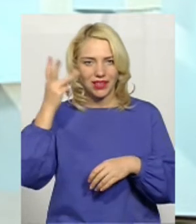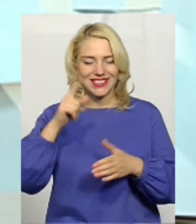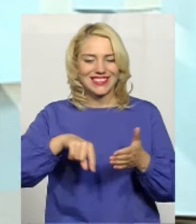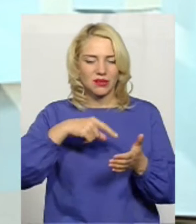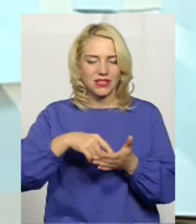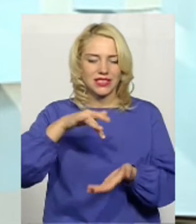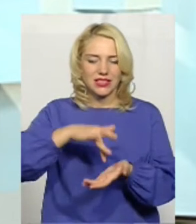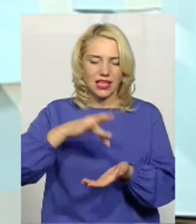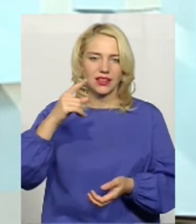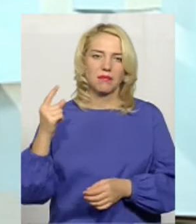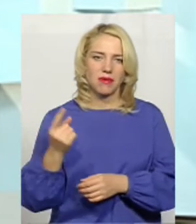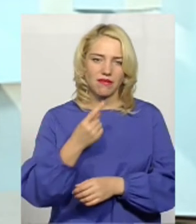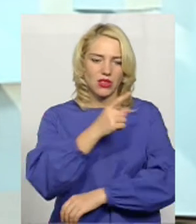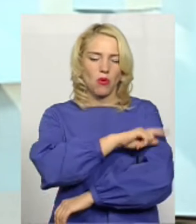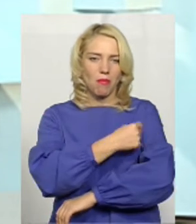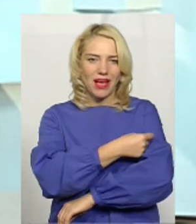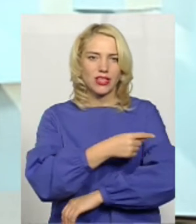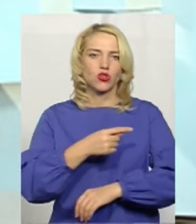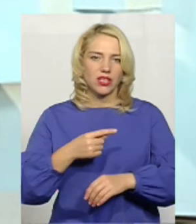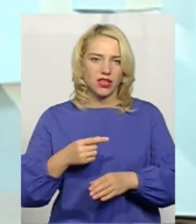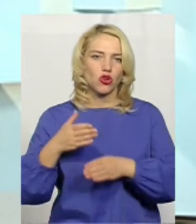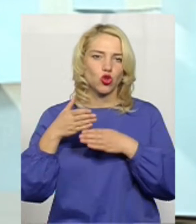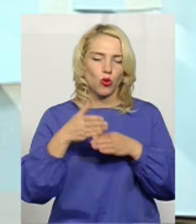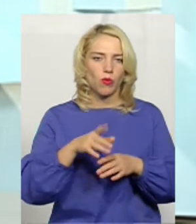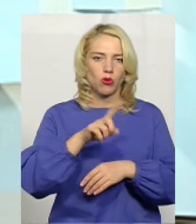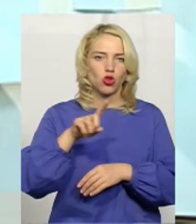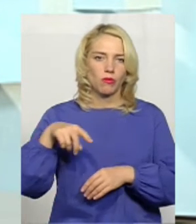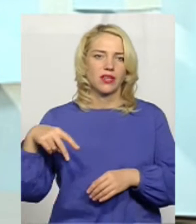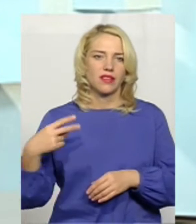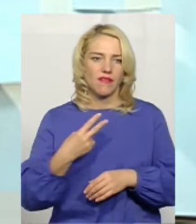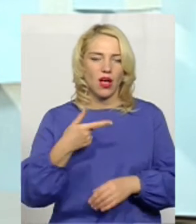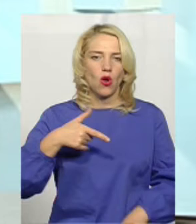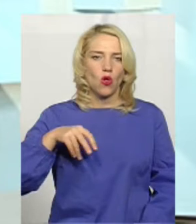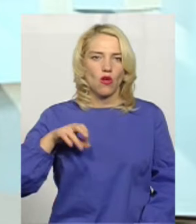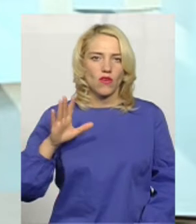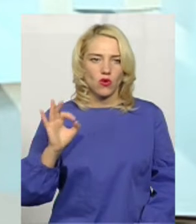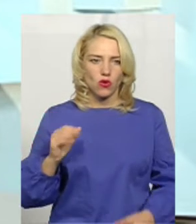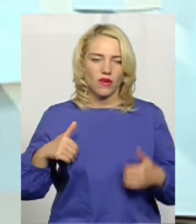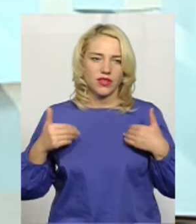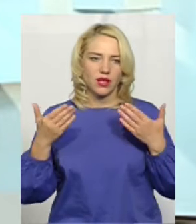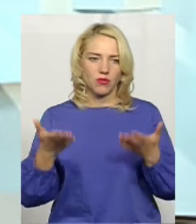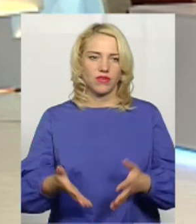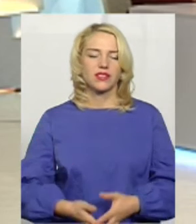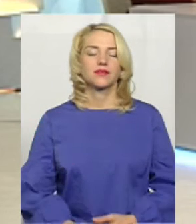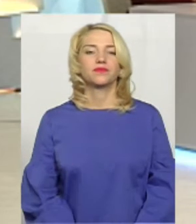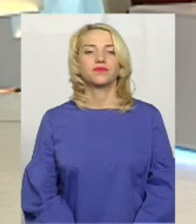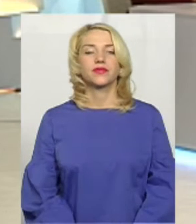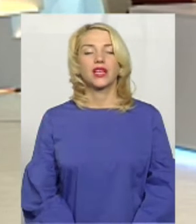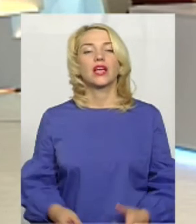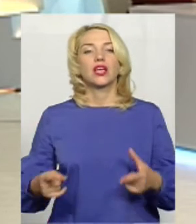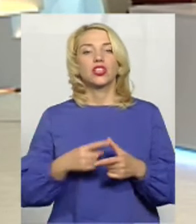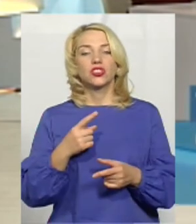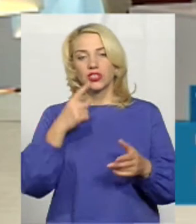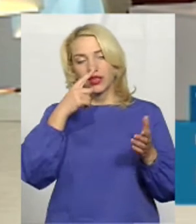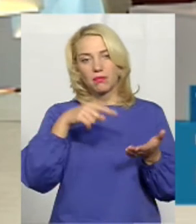міський центр первинної медико-санітарної допомоги номер 2 Пані Людмила Головко, вітаю вас, пані Людмила. Добрий вечір. Чи